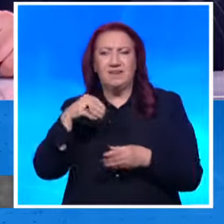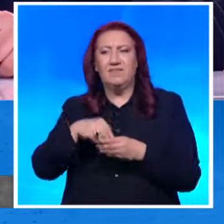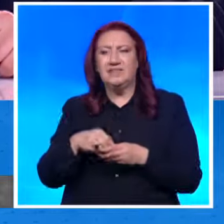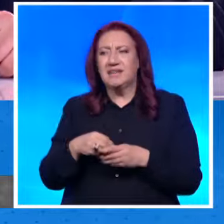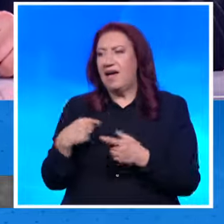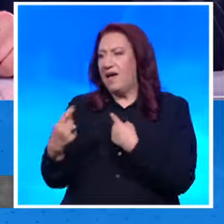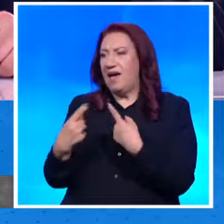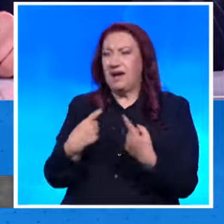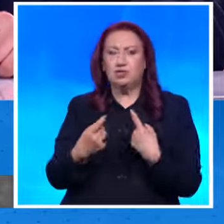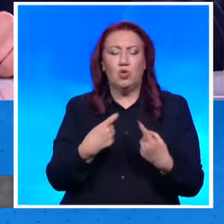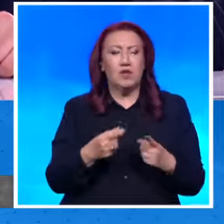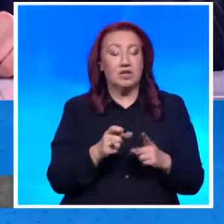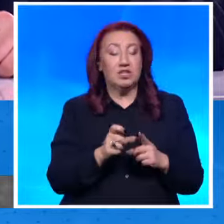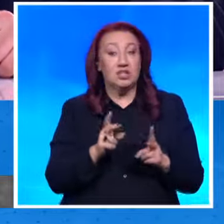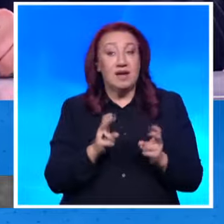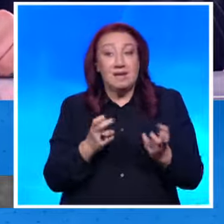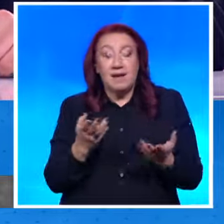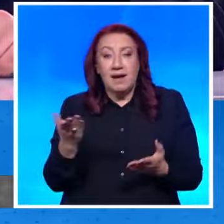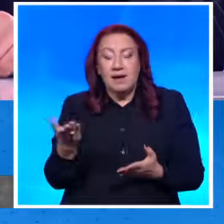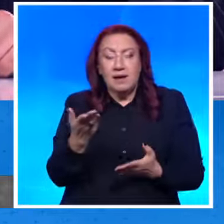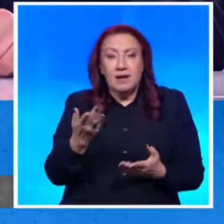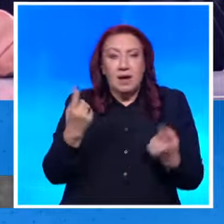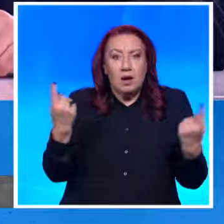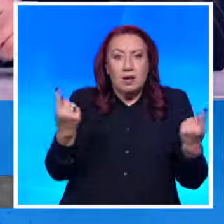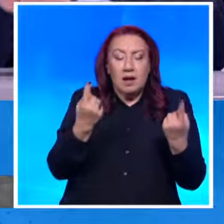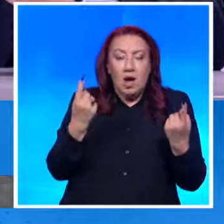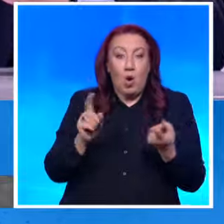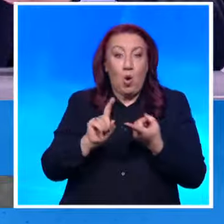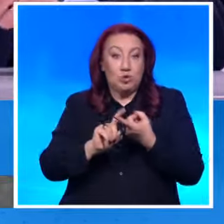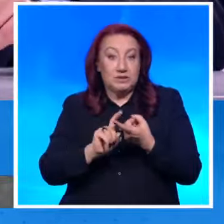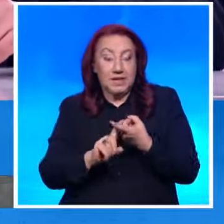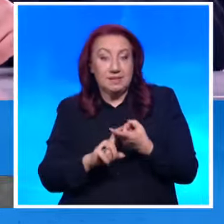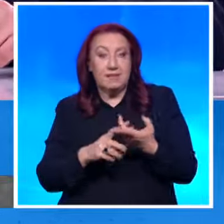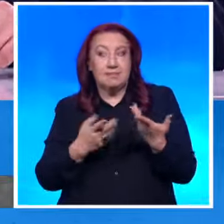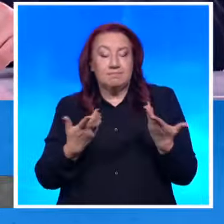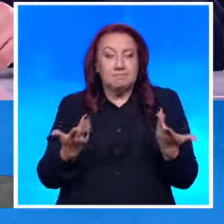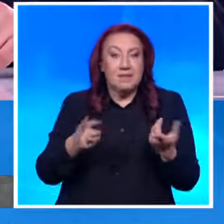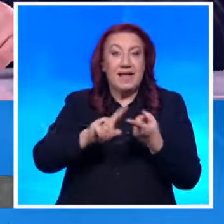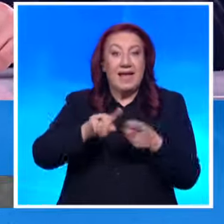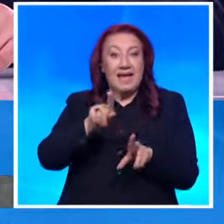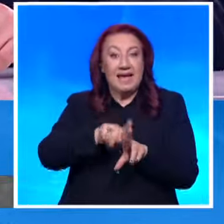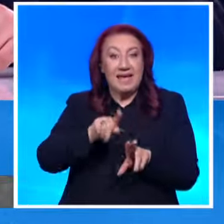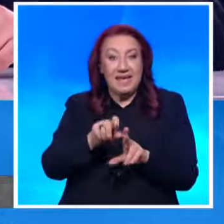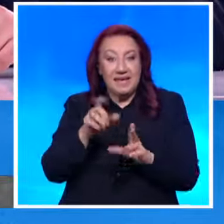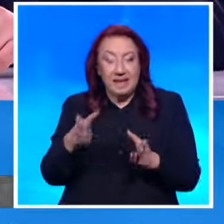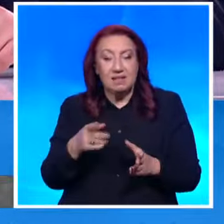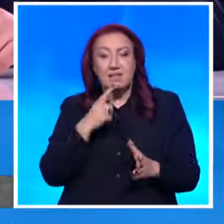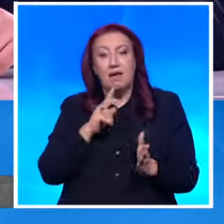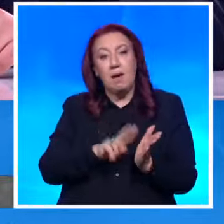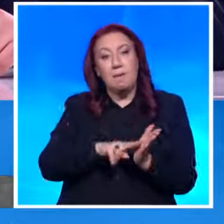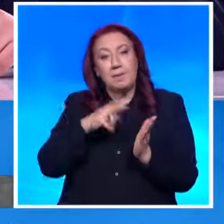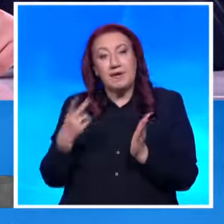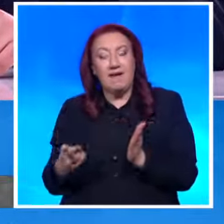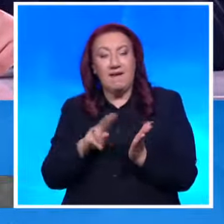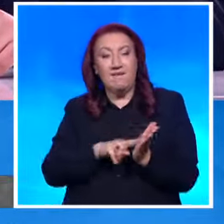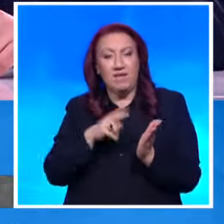да си представим как тези гениални филози, как Константин Кирил все пак послухва вероятно с учениците си 100 на 100, е превеждал книга